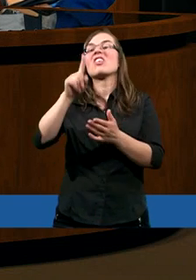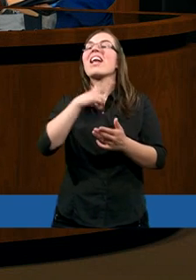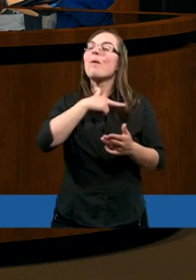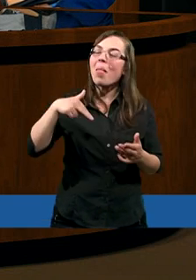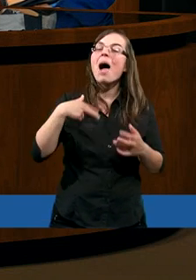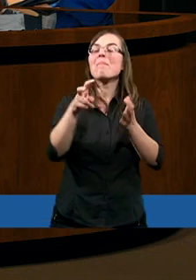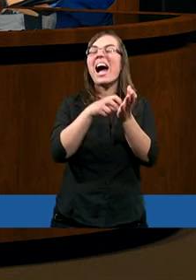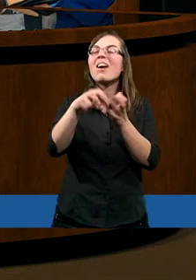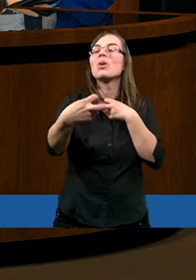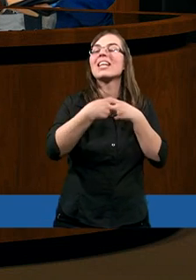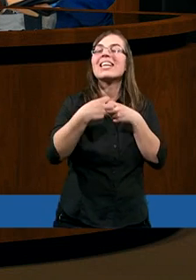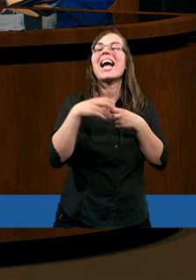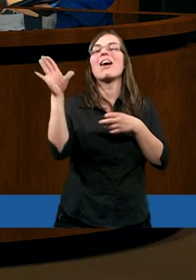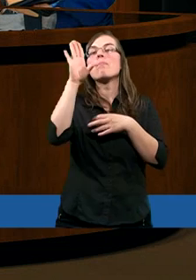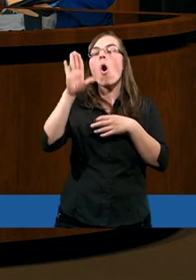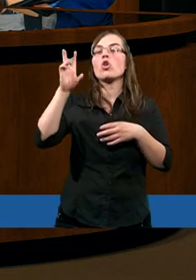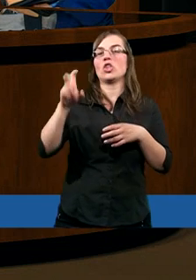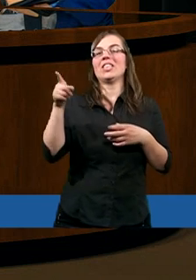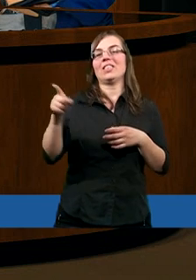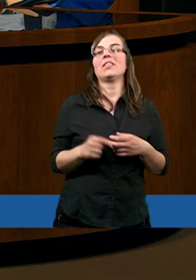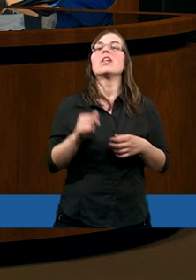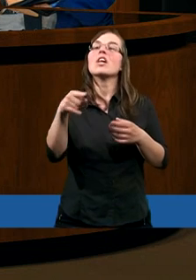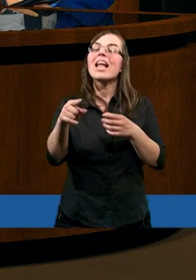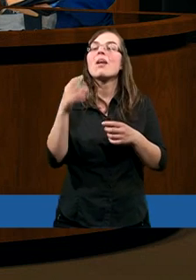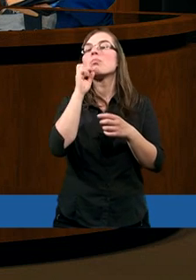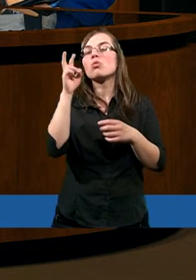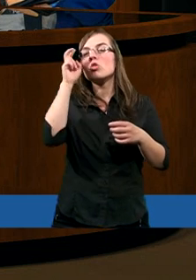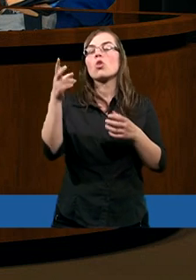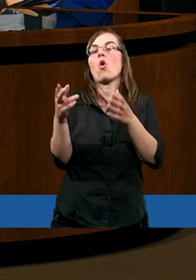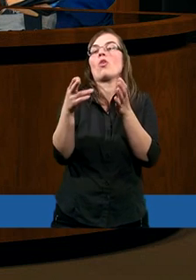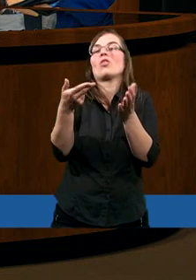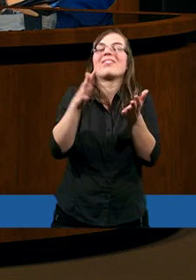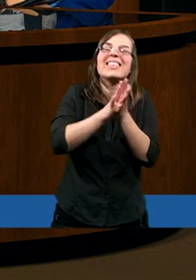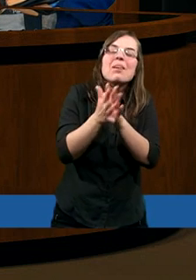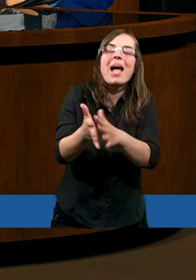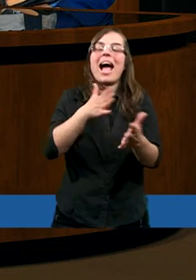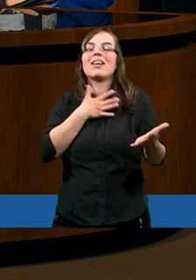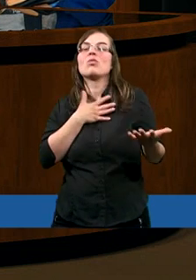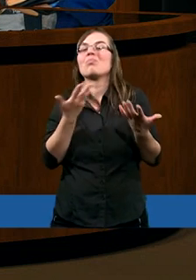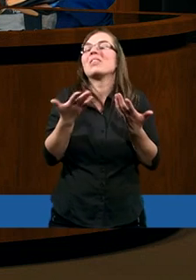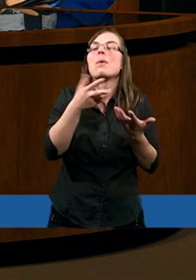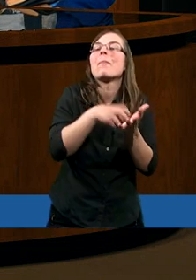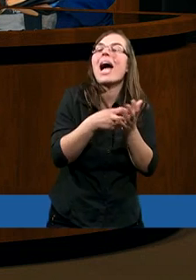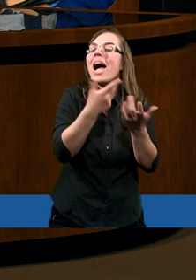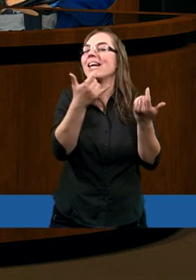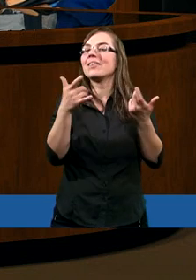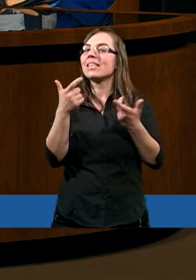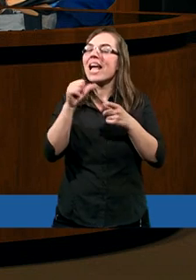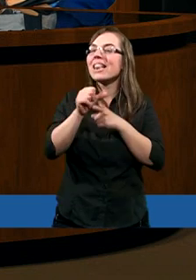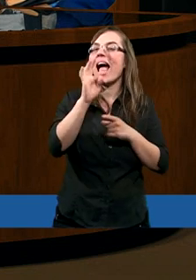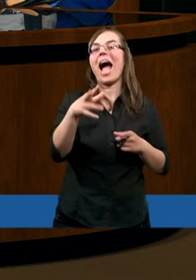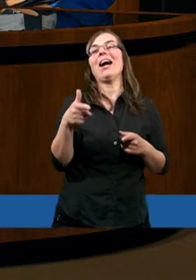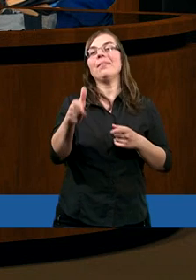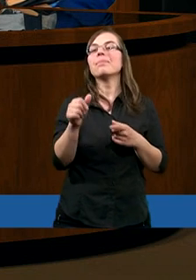brakuje. To jest ta zmiana, ten nowy człowiek, do którego, do tej zmiany powołał nas Jezus. Chciałam